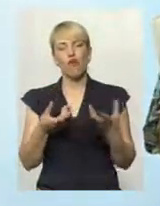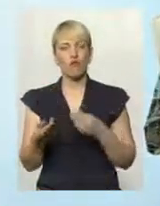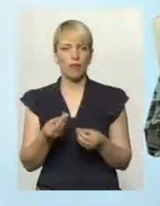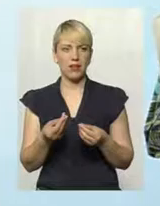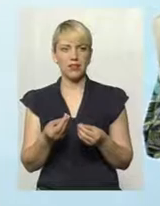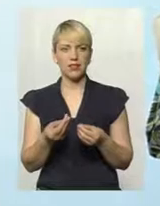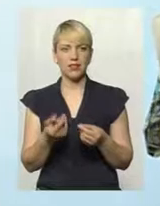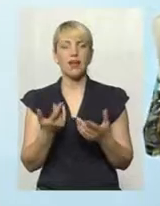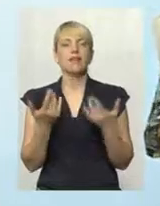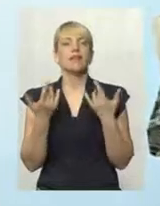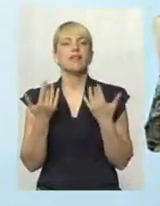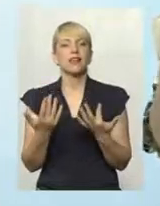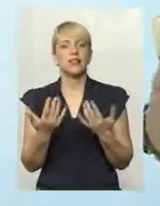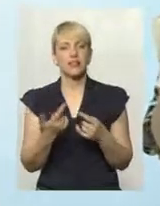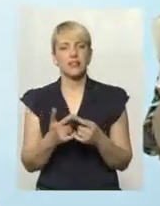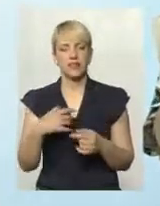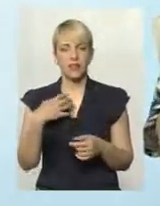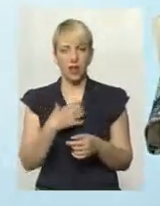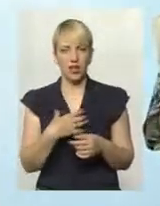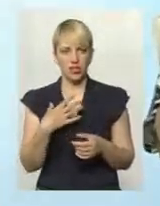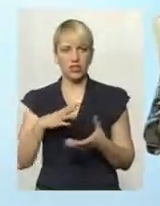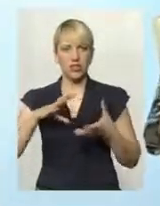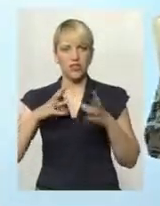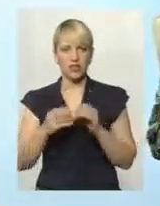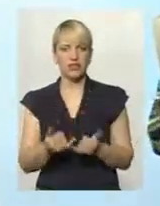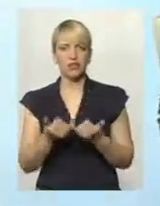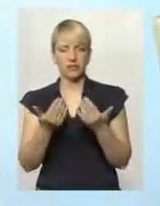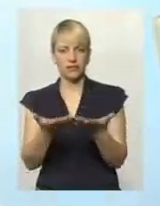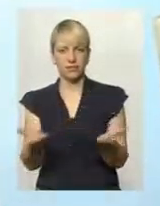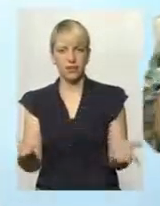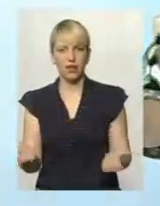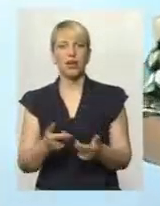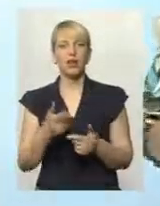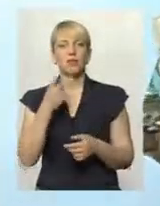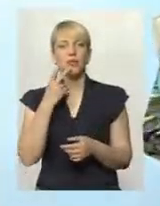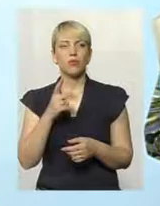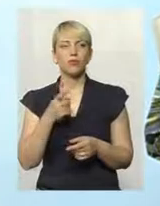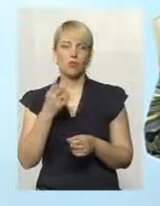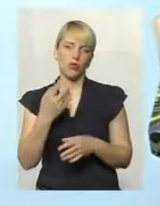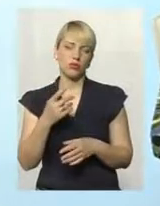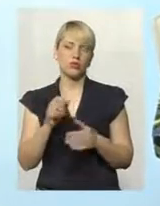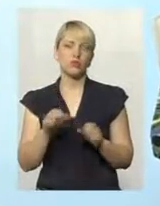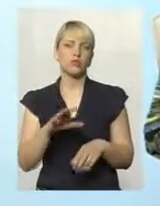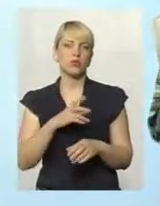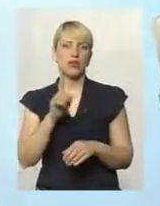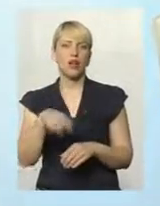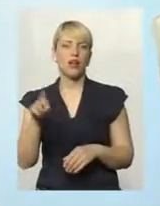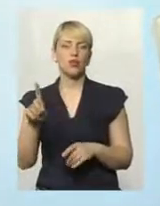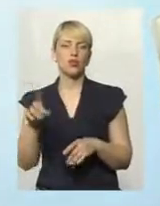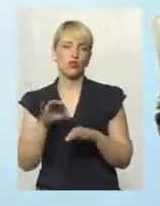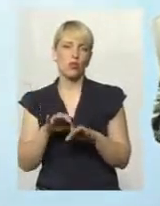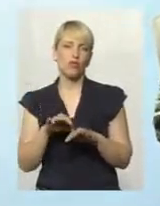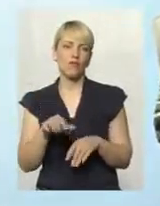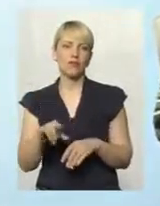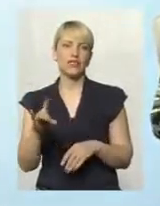Наскільки він важливий для широкого загалу? Чи ми просто ставимо галочку, черговий раз ми провели, цей раз